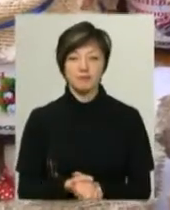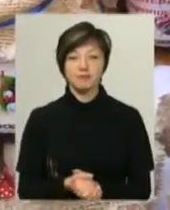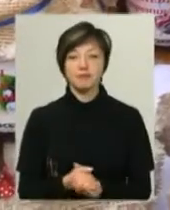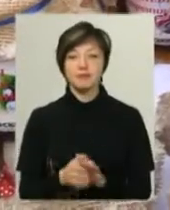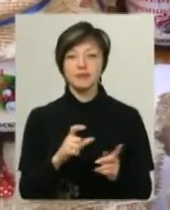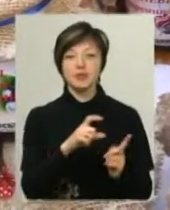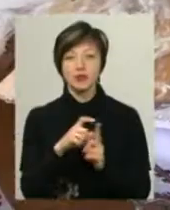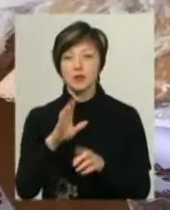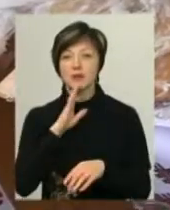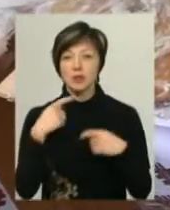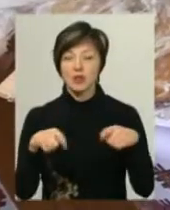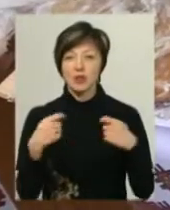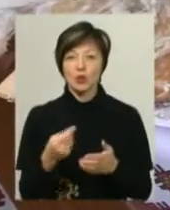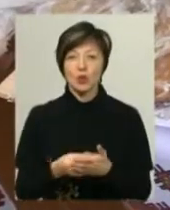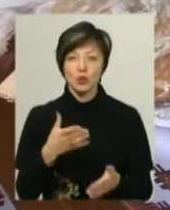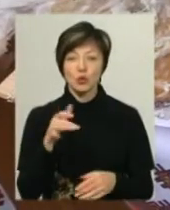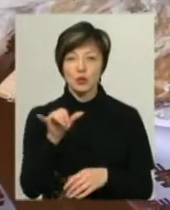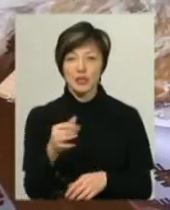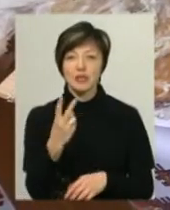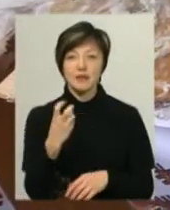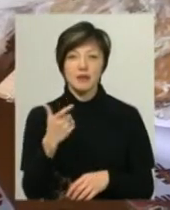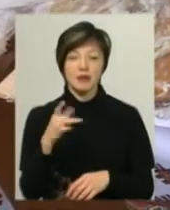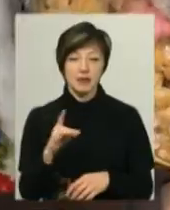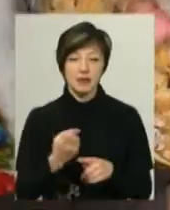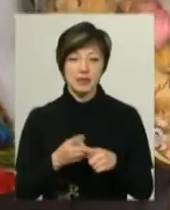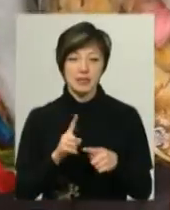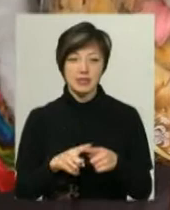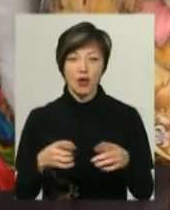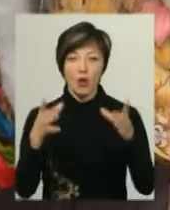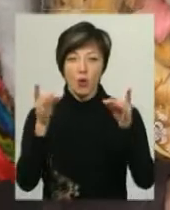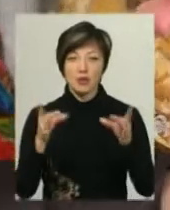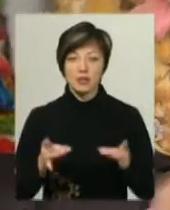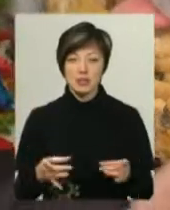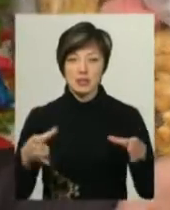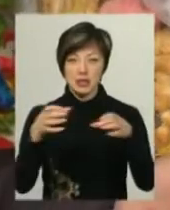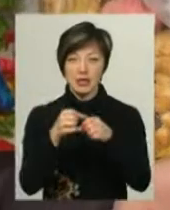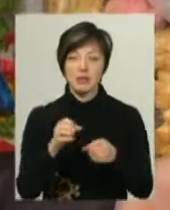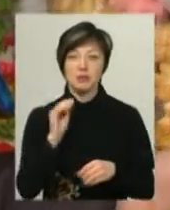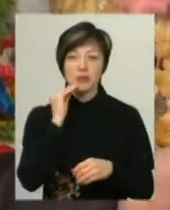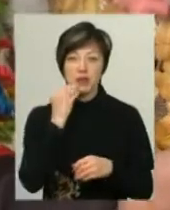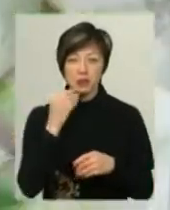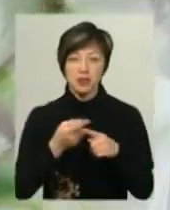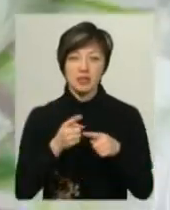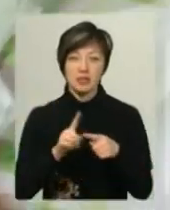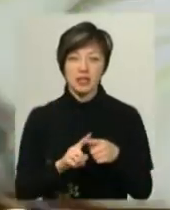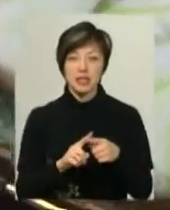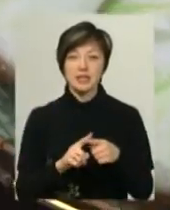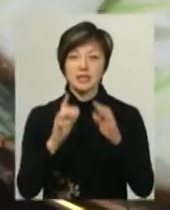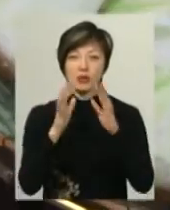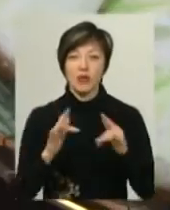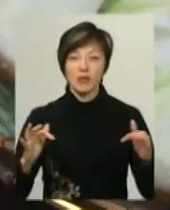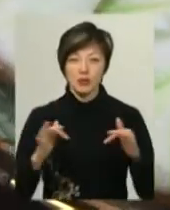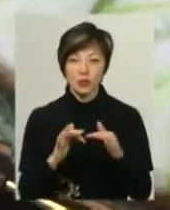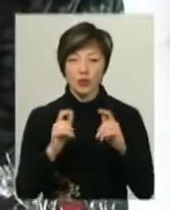Світлани Спеціальної, найдорожчий товар у них вартує 200 гривень. Це корзина з печивом. Символ року – ялиночка-сніговичок. Так